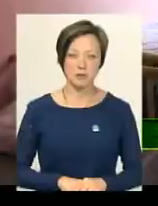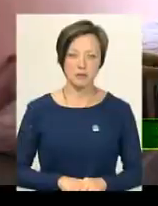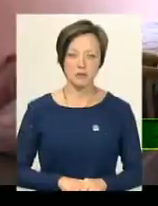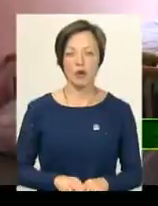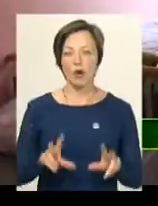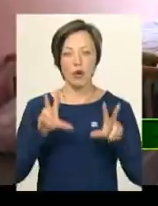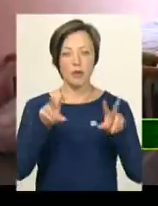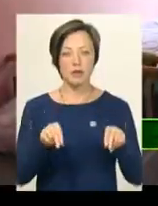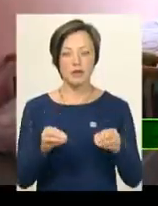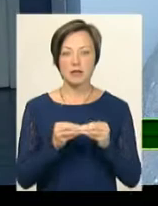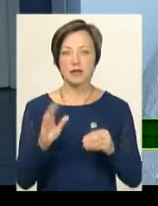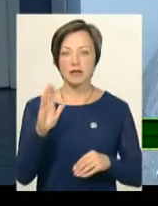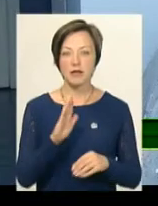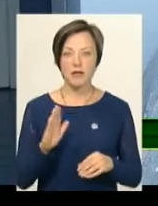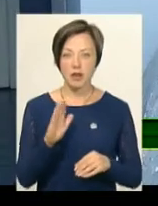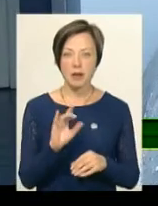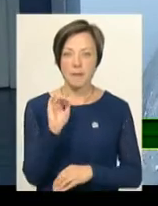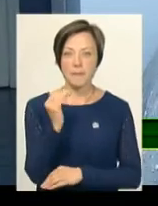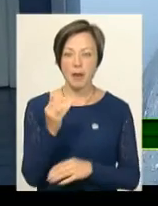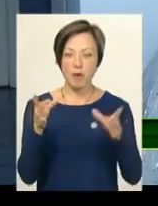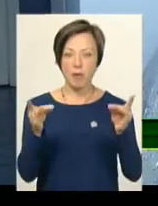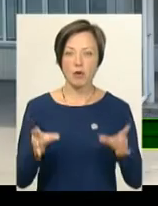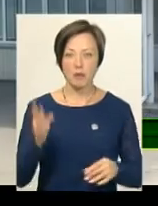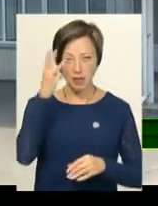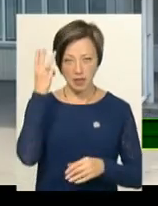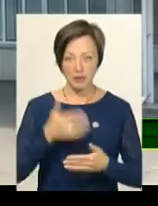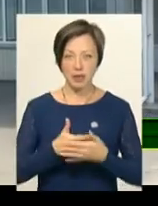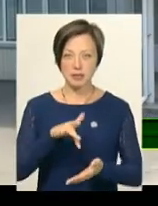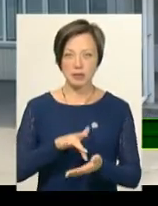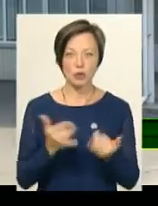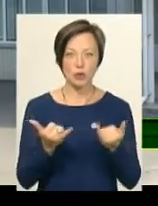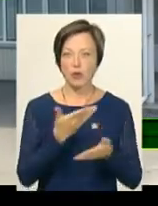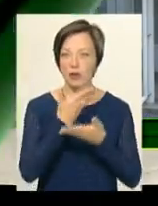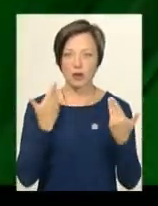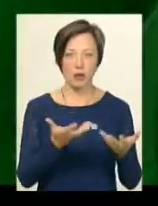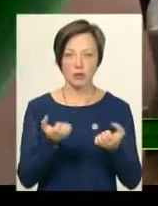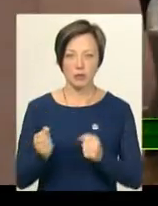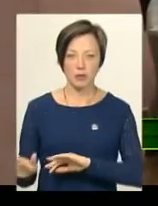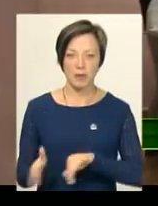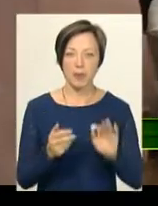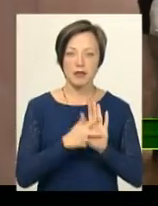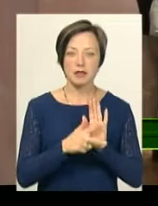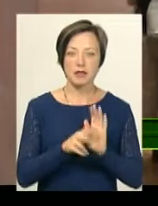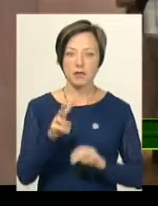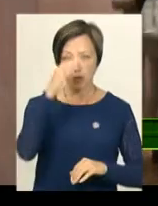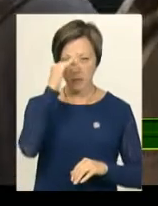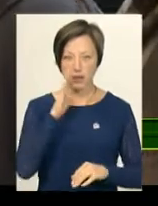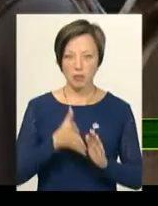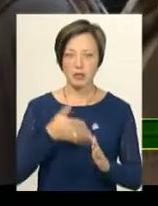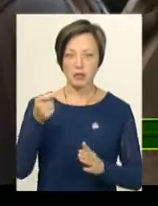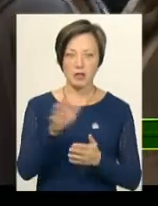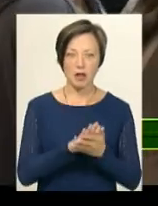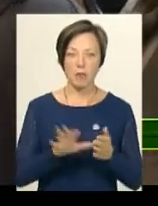Обіцяних на 10 вересня бебі-боксів Хмельницький міський перинатальний центр сьогодні не отримав. 82 батьків подали